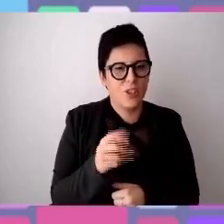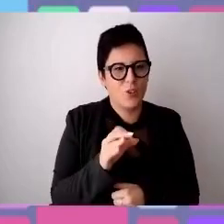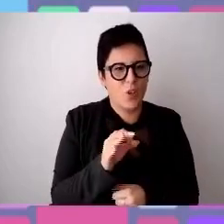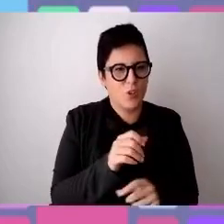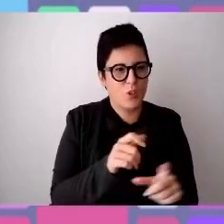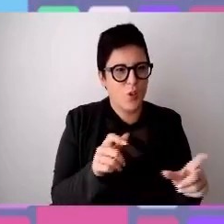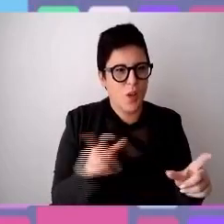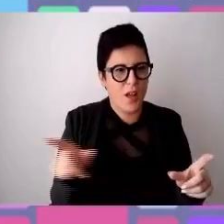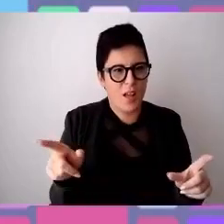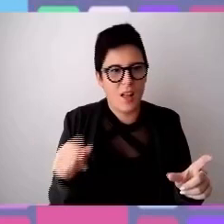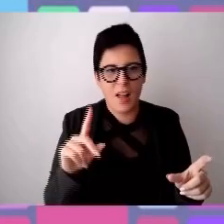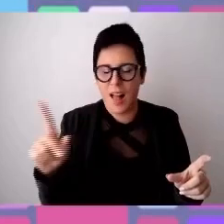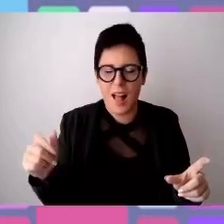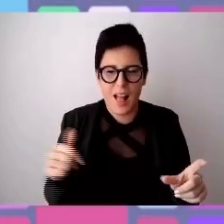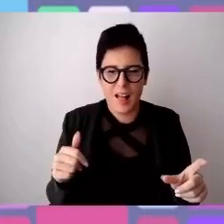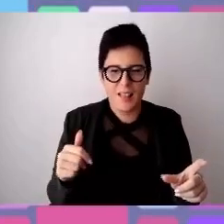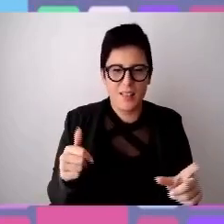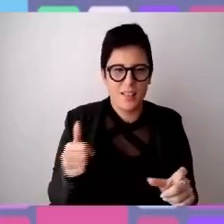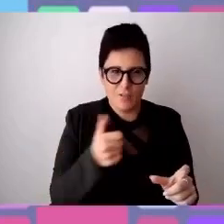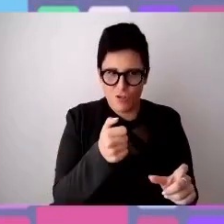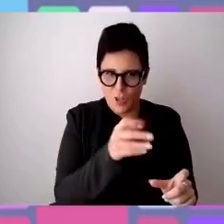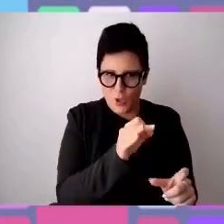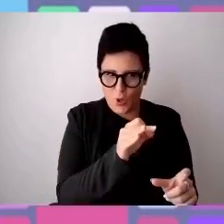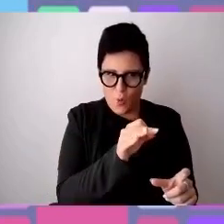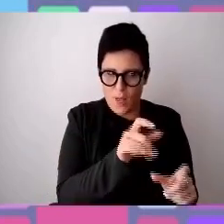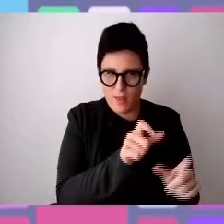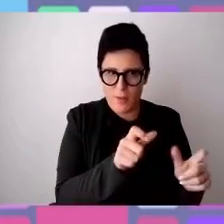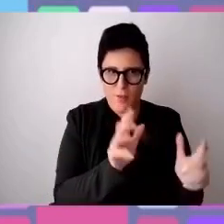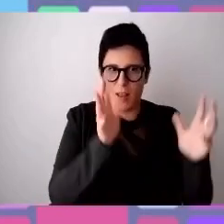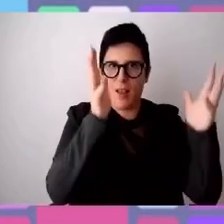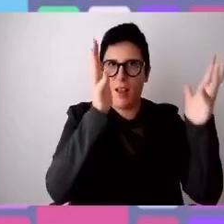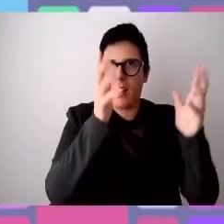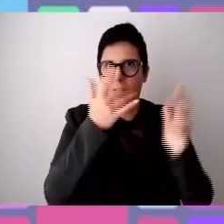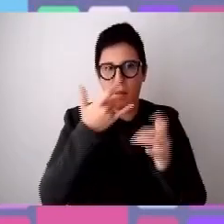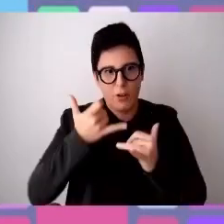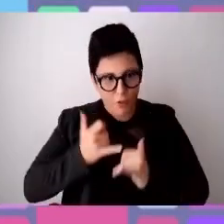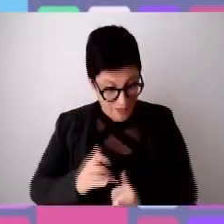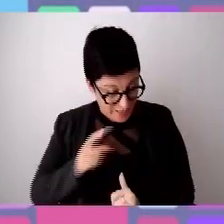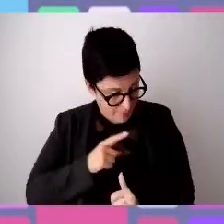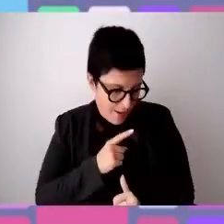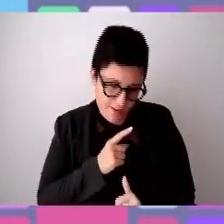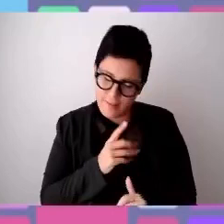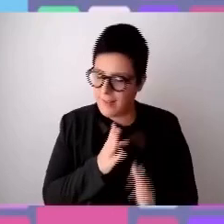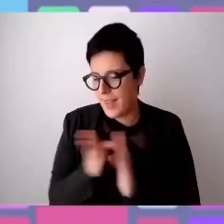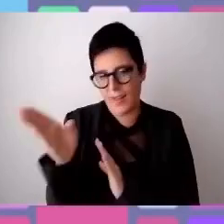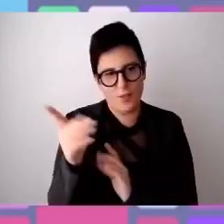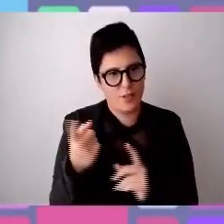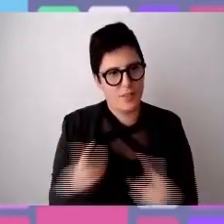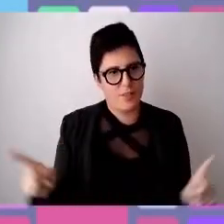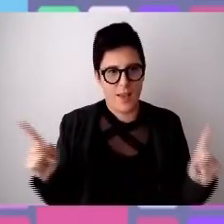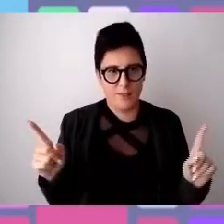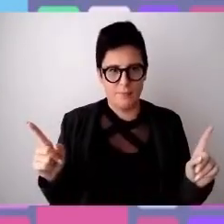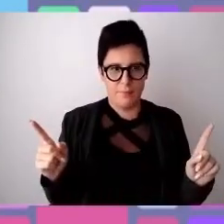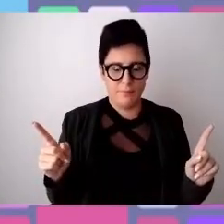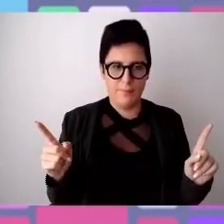importa perché poi il paese va in un'altra direzione, i miei figli vanno in un'altra direzione e ci sono alcuni personaggi come voi, come